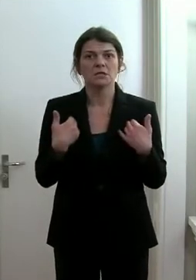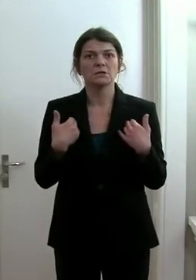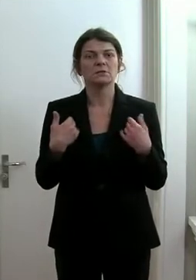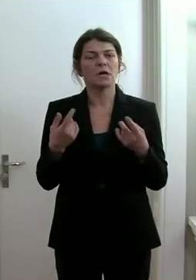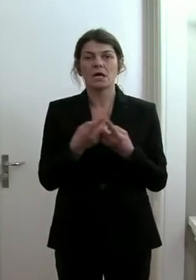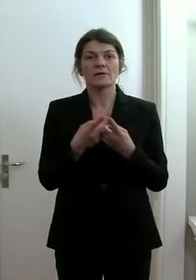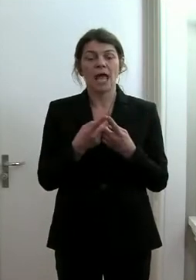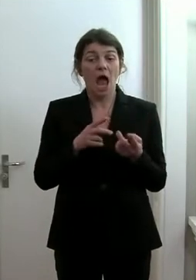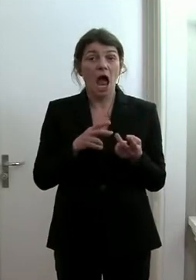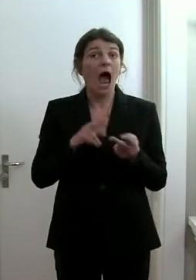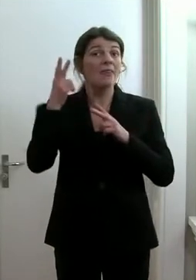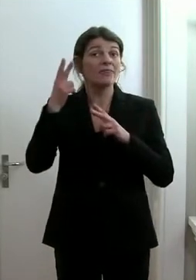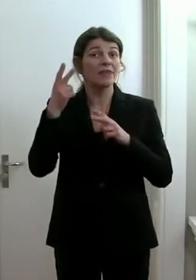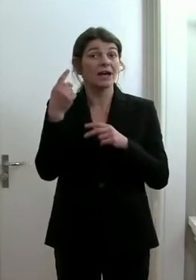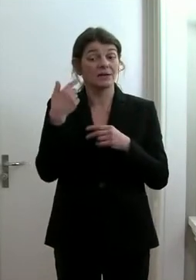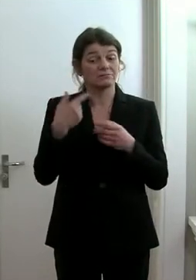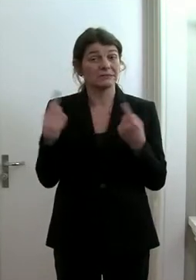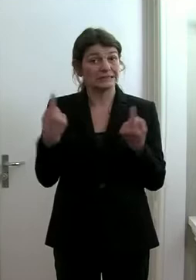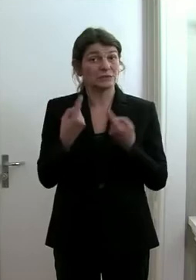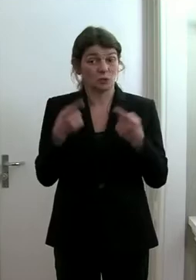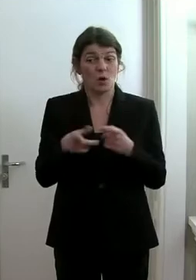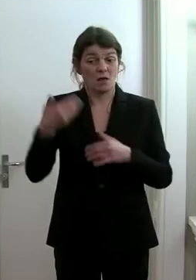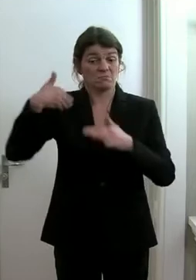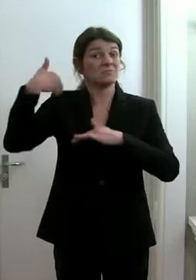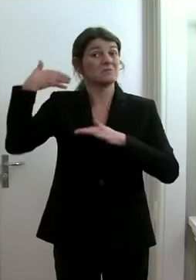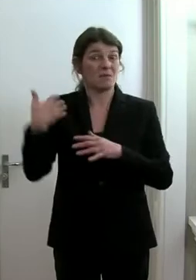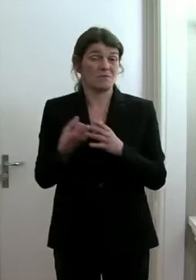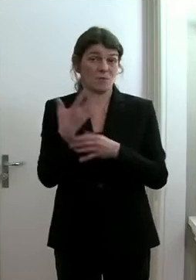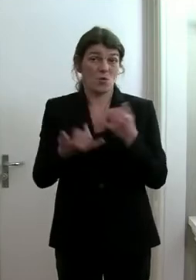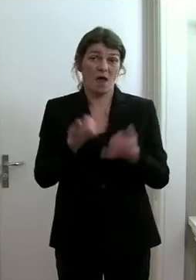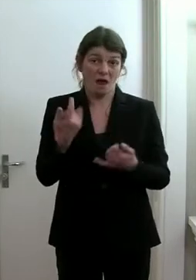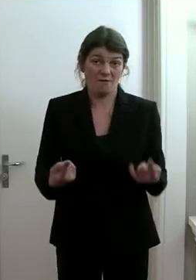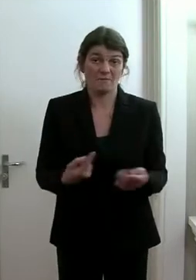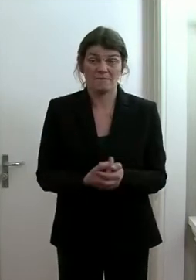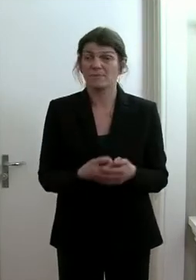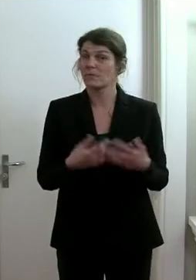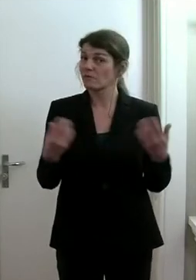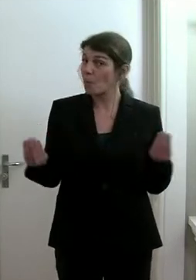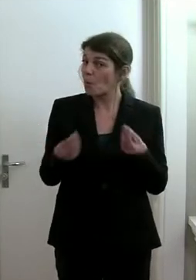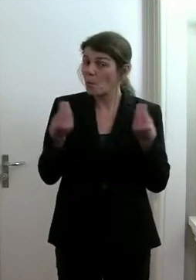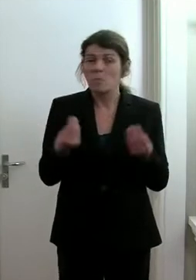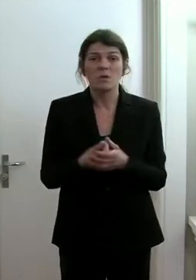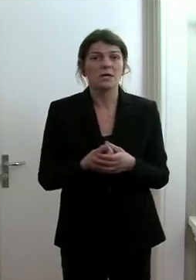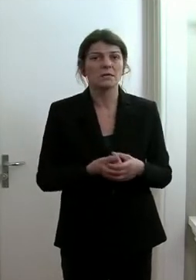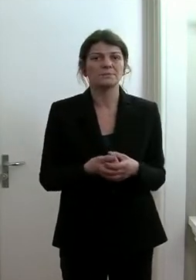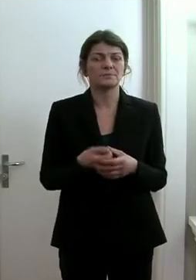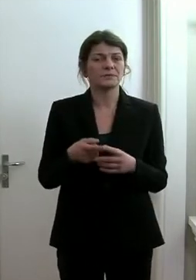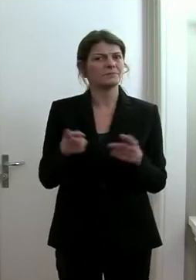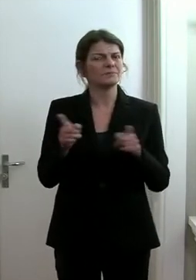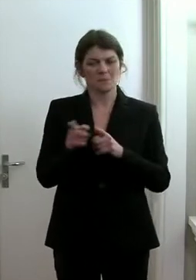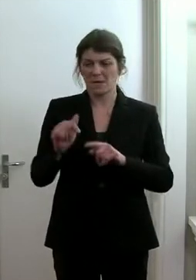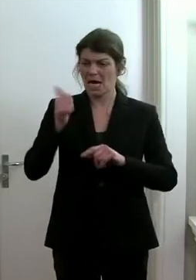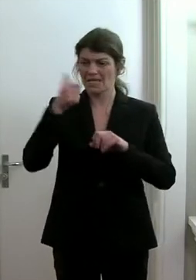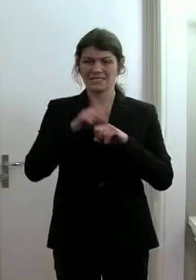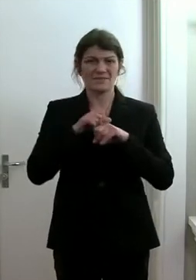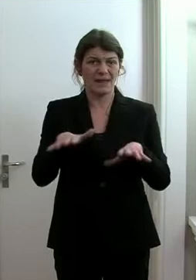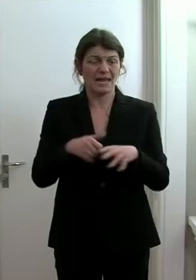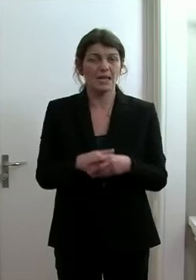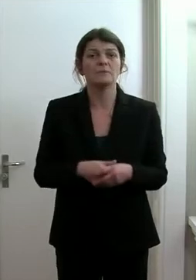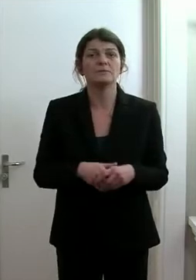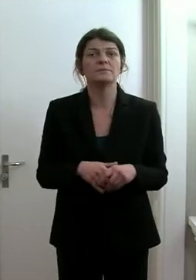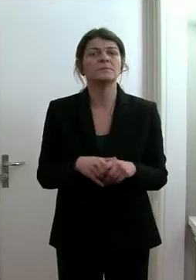anderen Ausgangslage befinden wie im Frühjahr. Dies, weil, anders wie bei der ersten Welle,